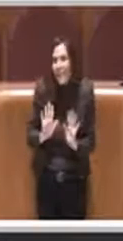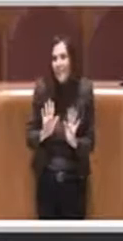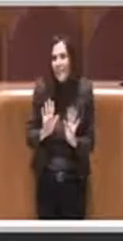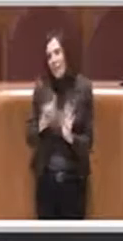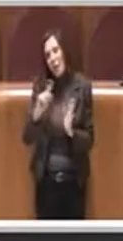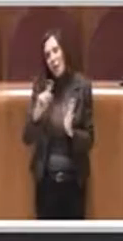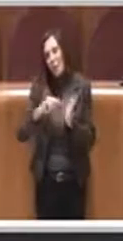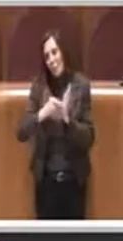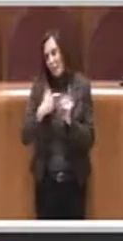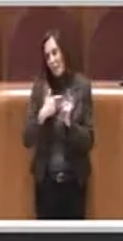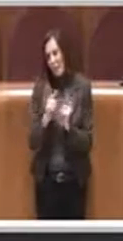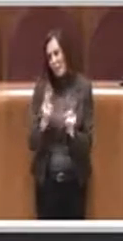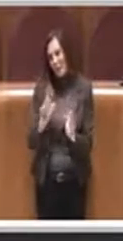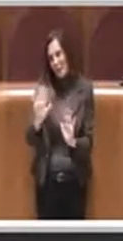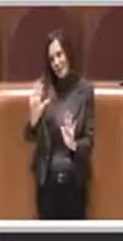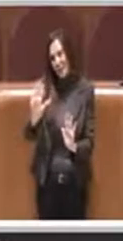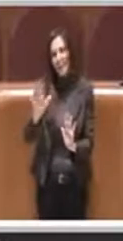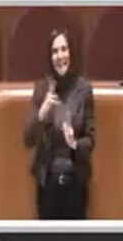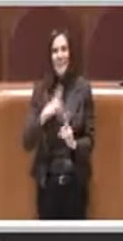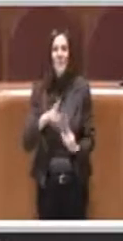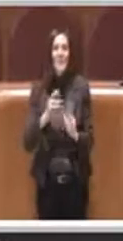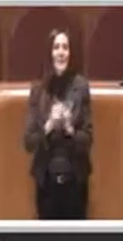Nessun problema, Valeria.